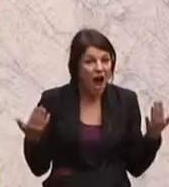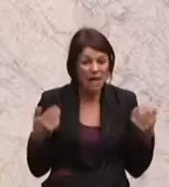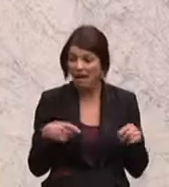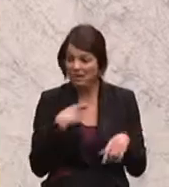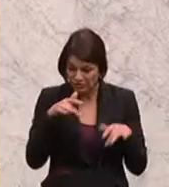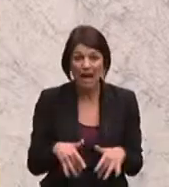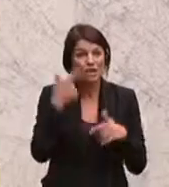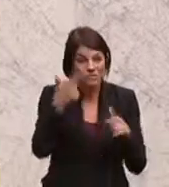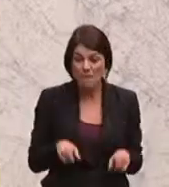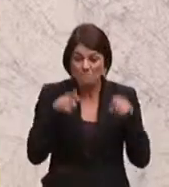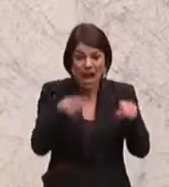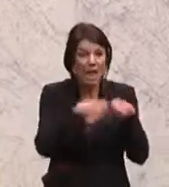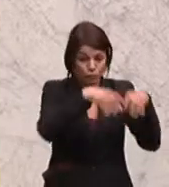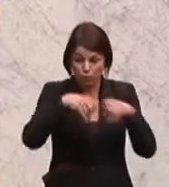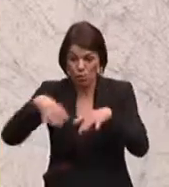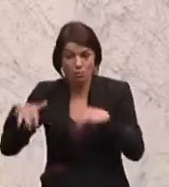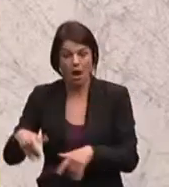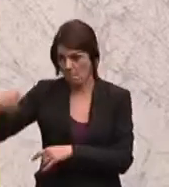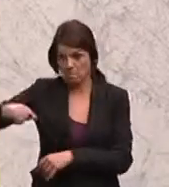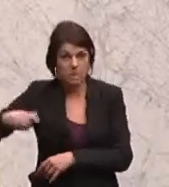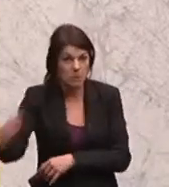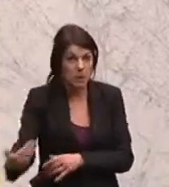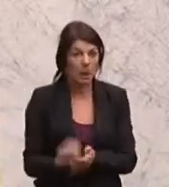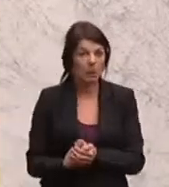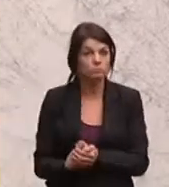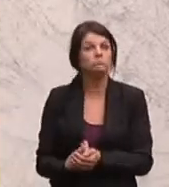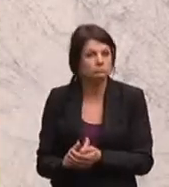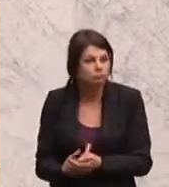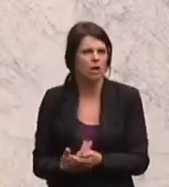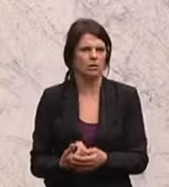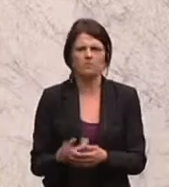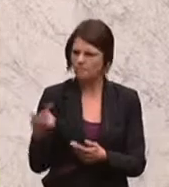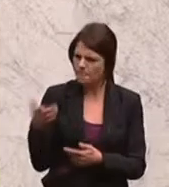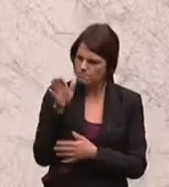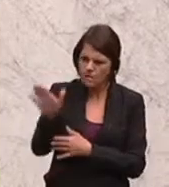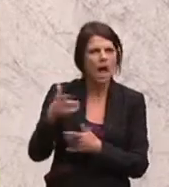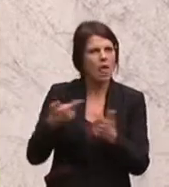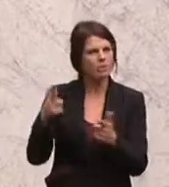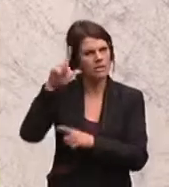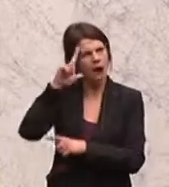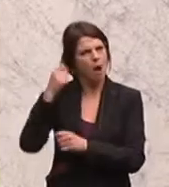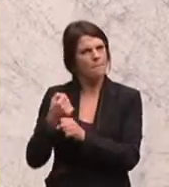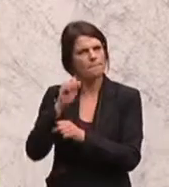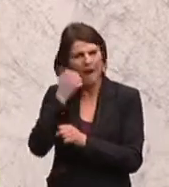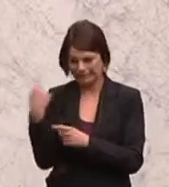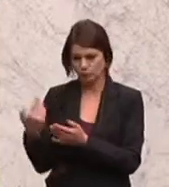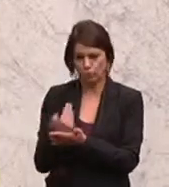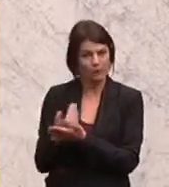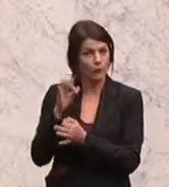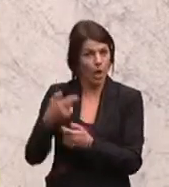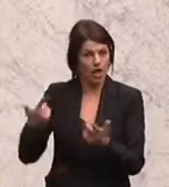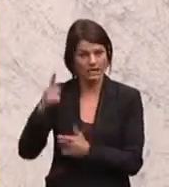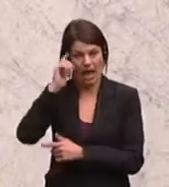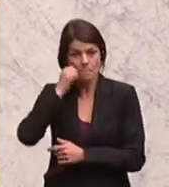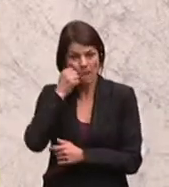Parallelstrukturen in Oberösterreich haben. Einen Präsidenten, der den Landeshauptmann vertreten soll, eine Stellvertretende, die überhaupt